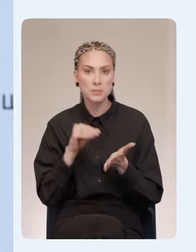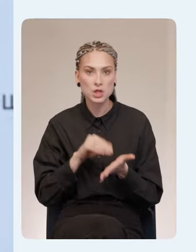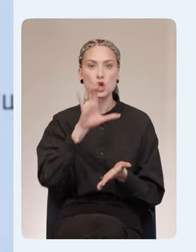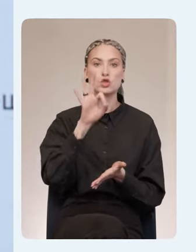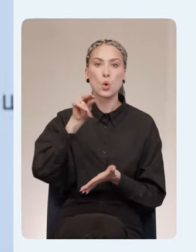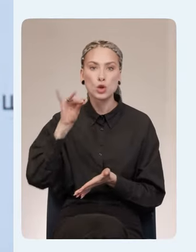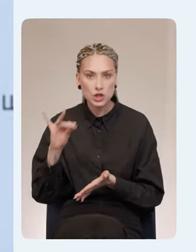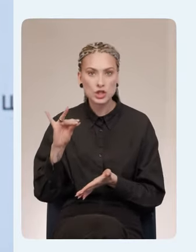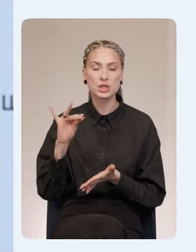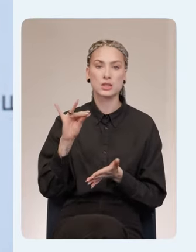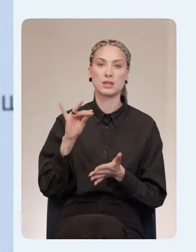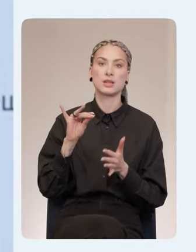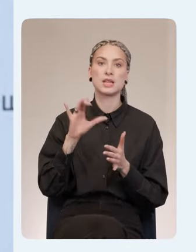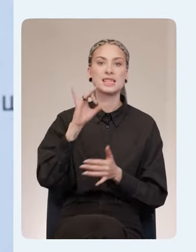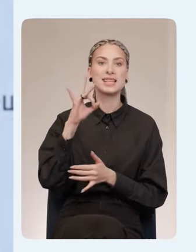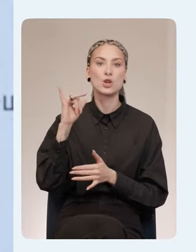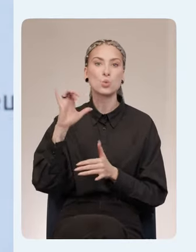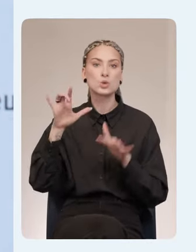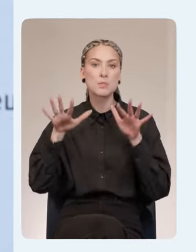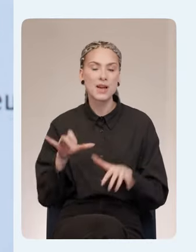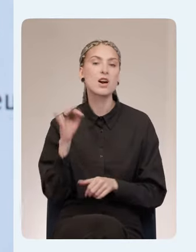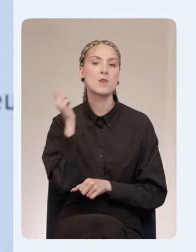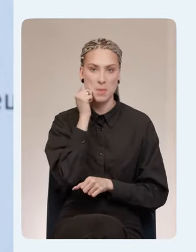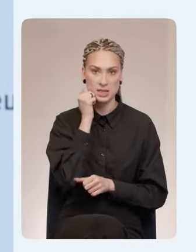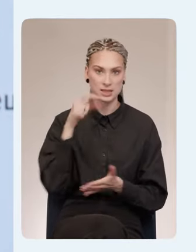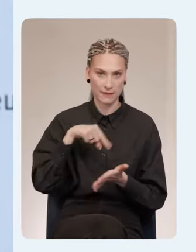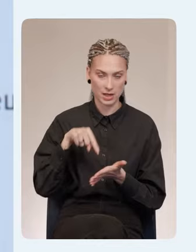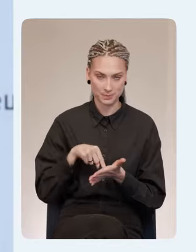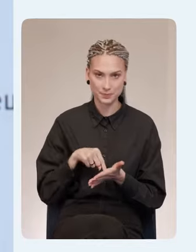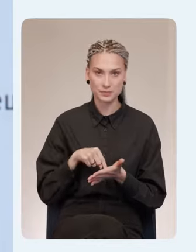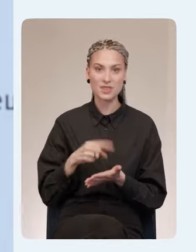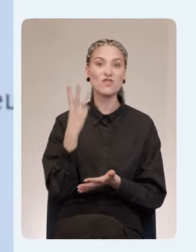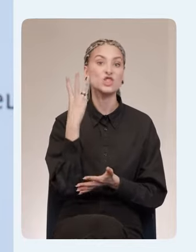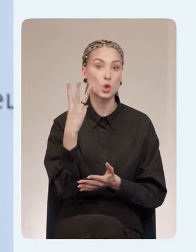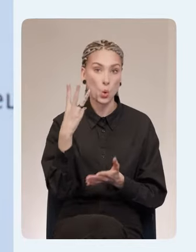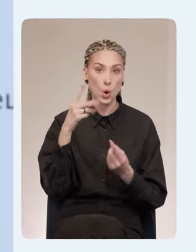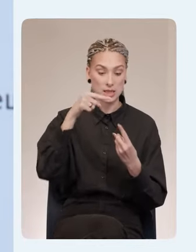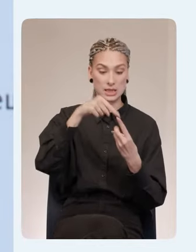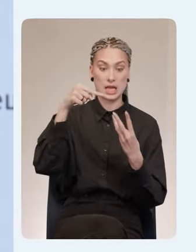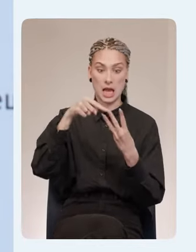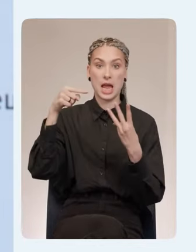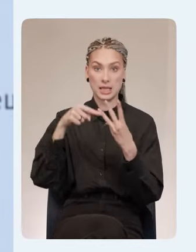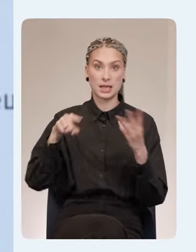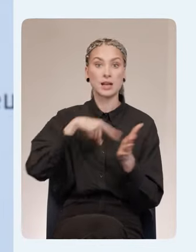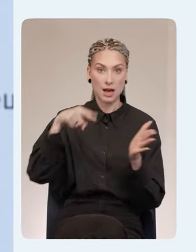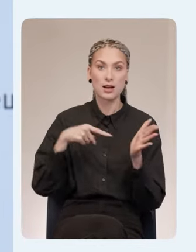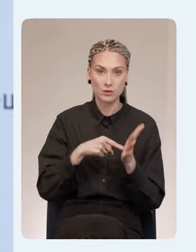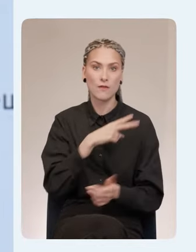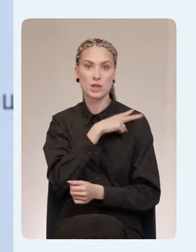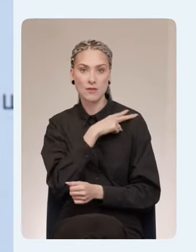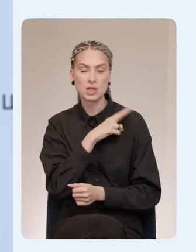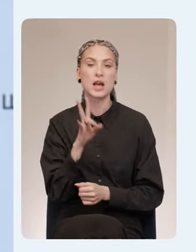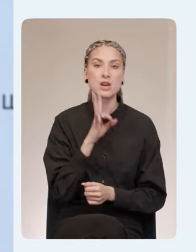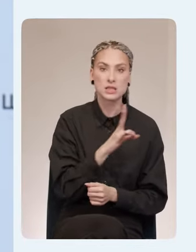Сочи на площадке «Сириус» и в Москве. В трех из этих городов, Владивостоке,